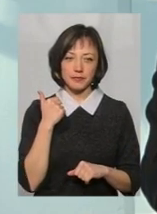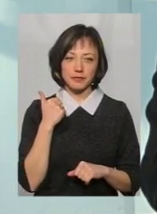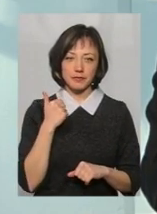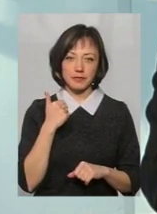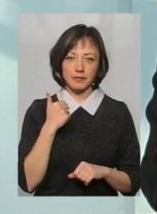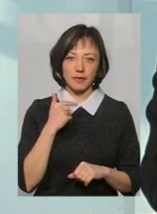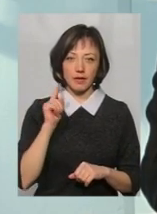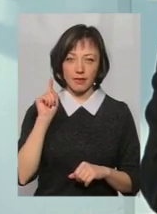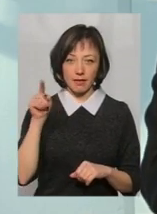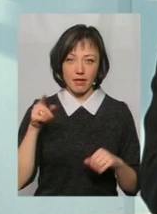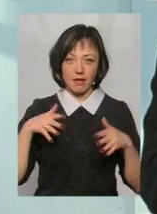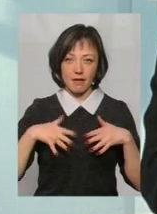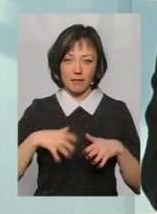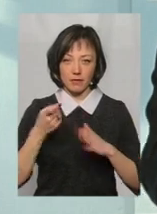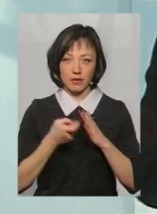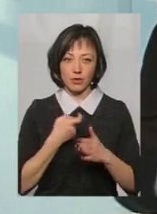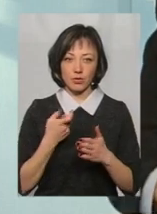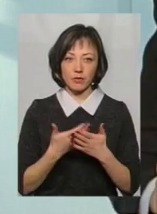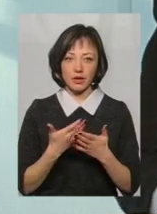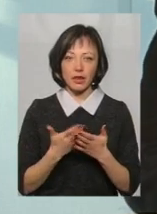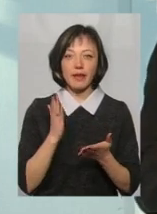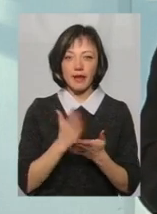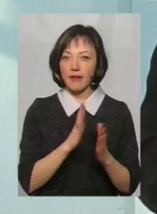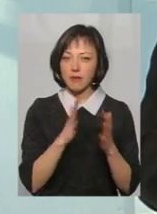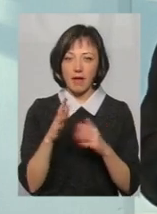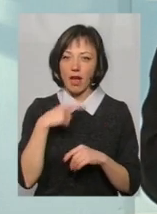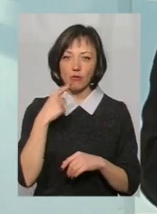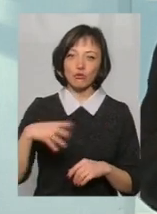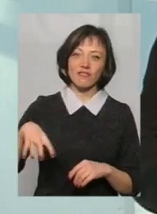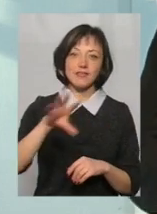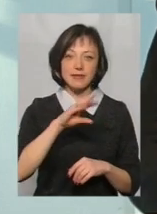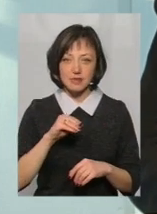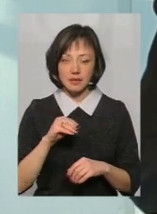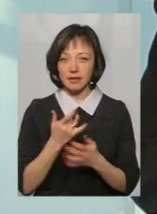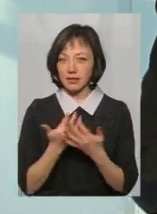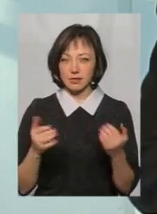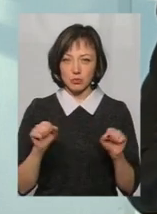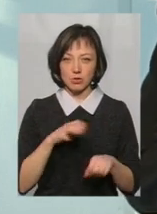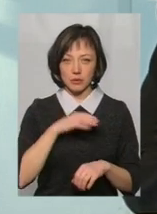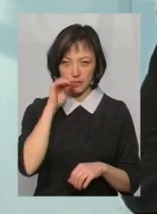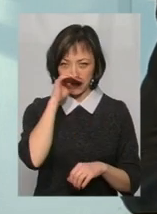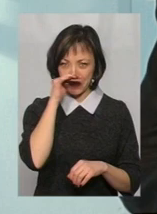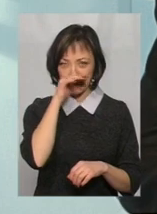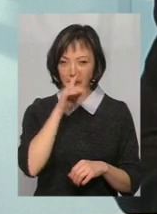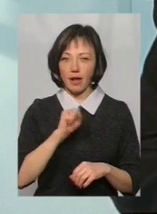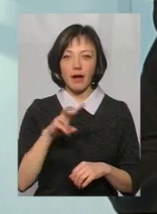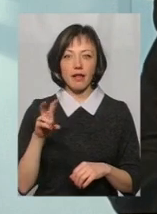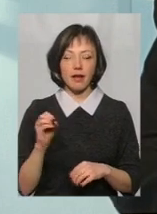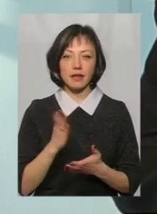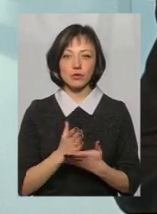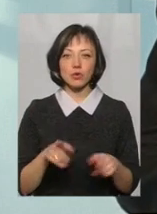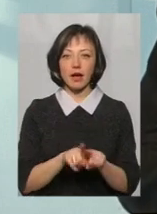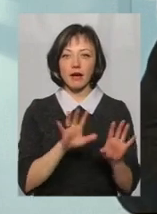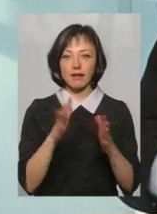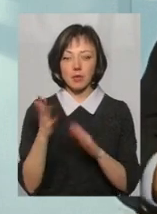взнають, що, наприклад, ну, є такі випадки, я не кажу, що можуть бути різні, звичайно, випадки, але існують